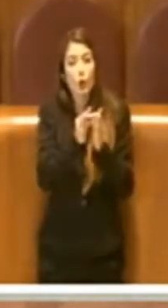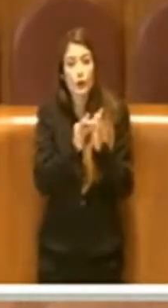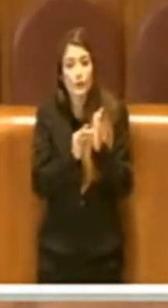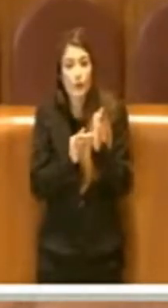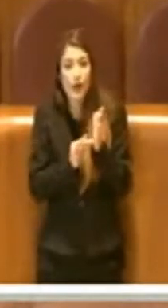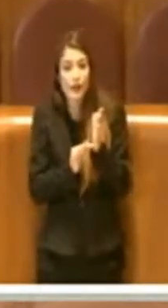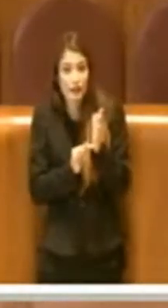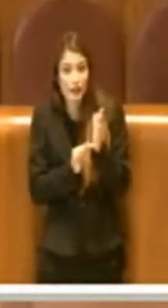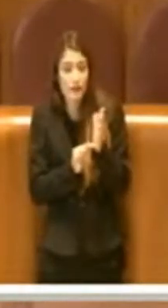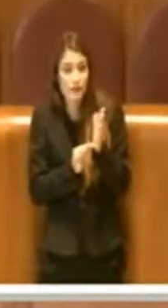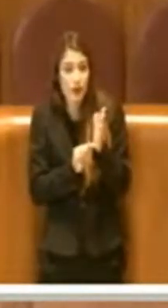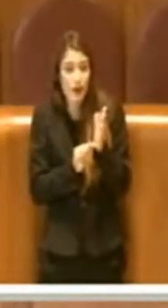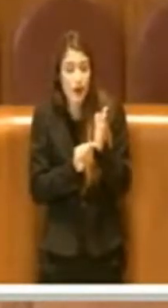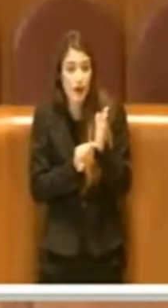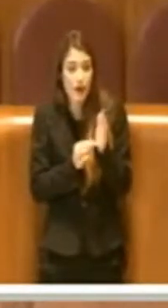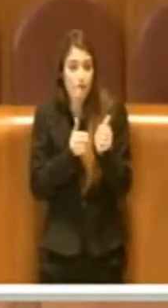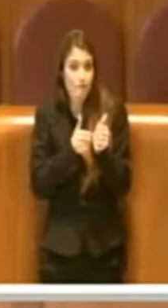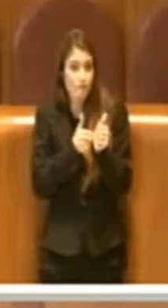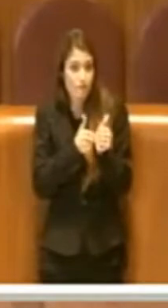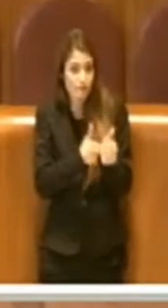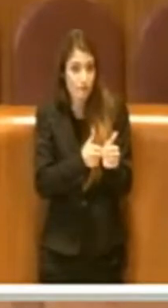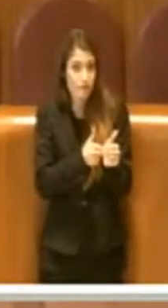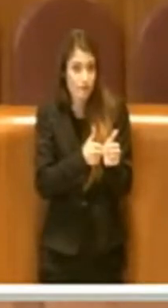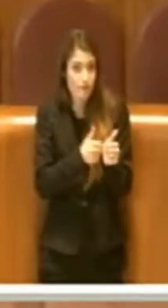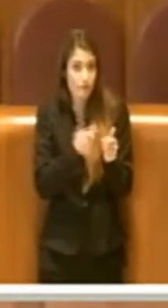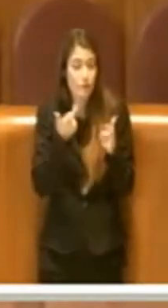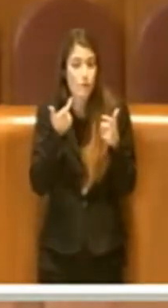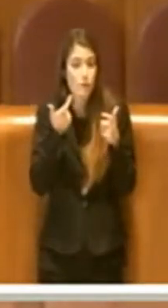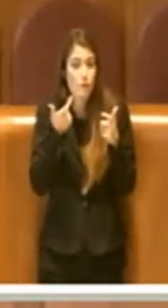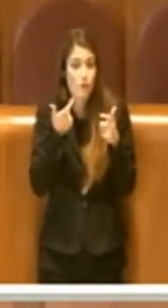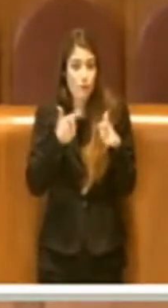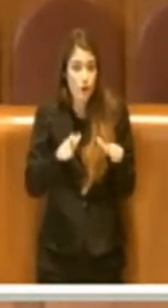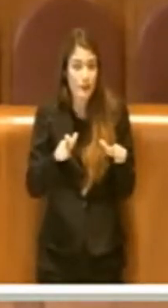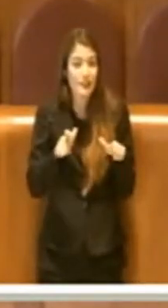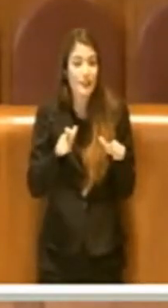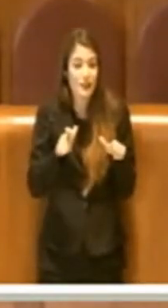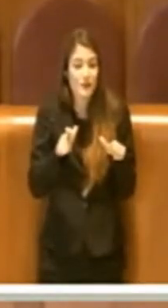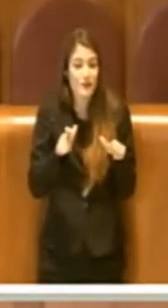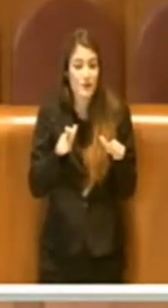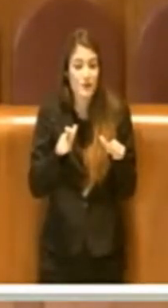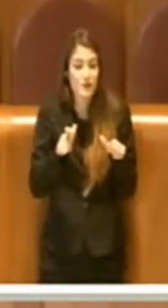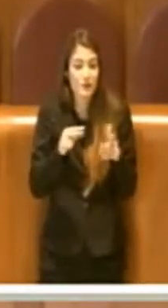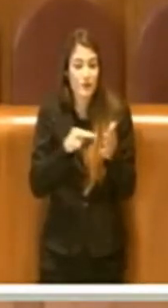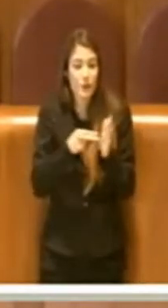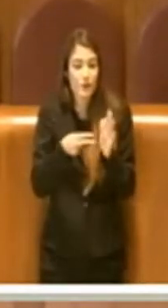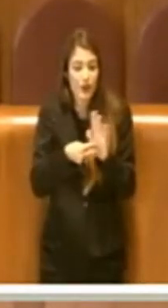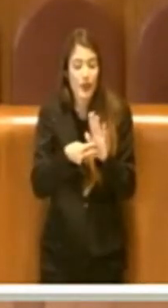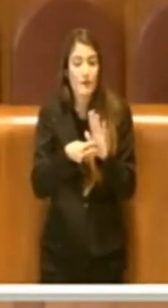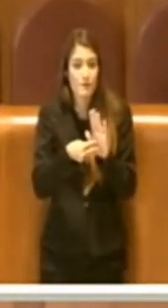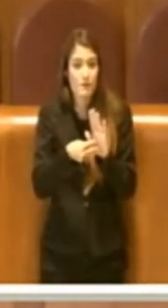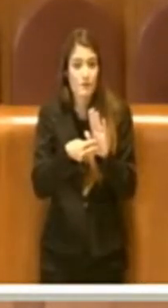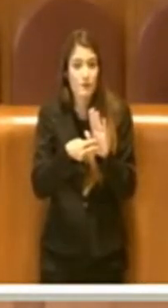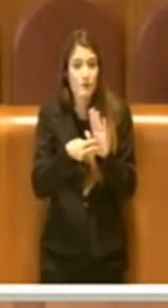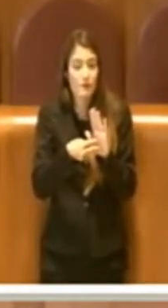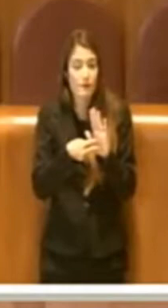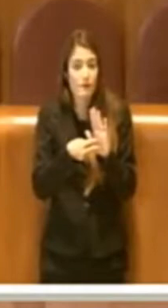'impasse in cui sono in corsi gli uffici senza aver letto nessuna carta, ma così